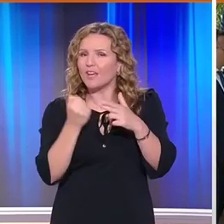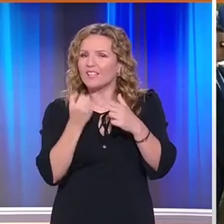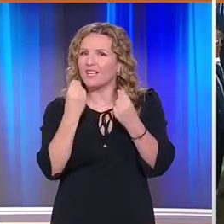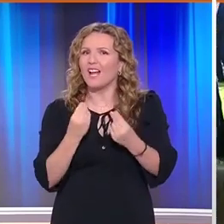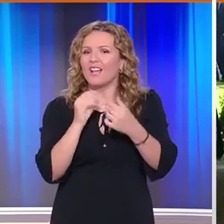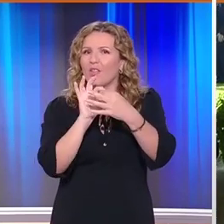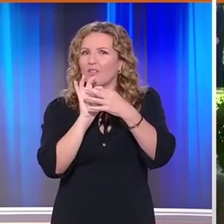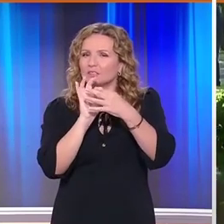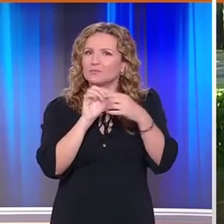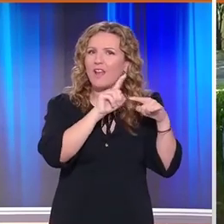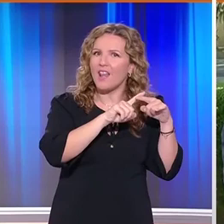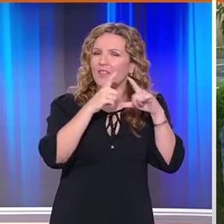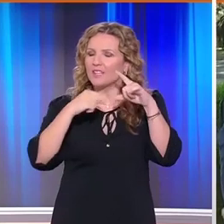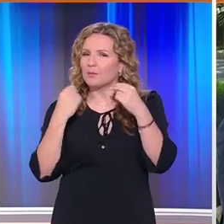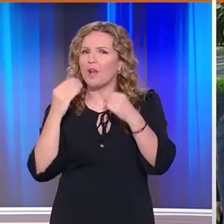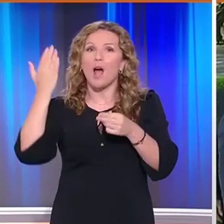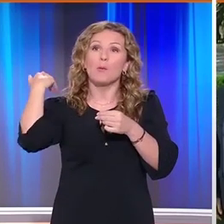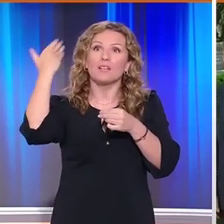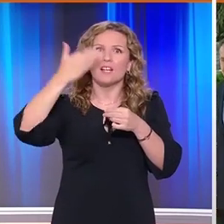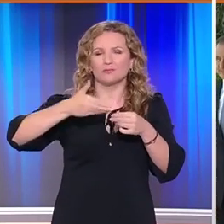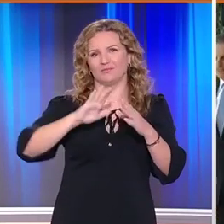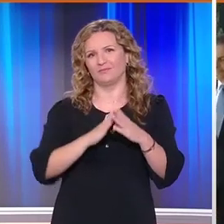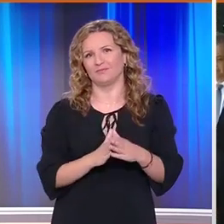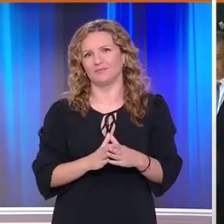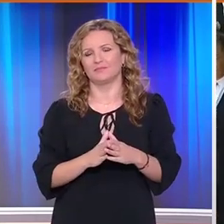νέου τους διαχρονικά ισχυρούς δεσμούς των δύο χωρών